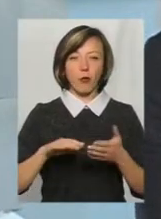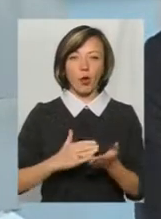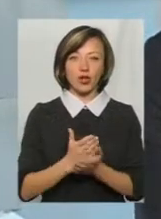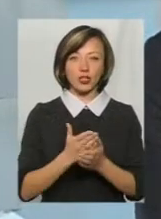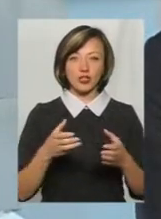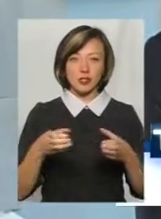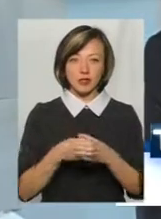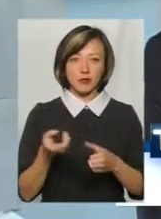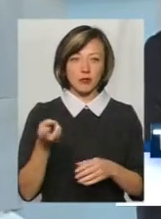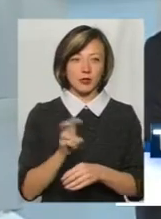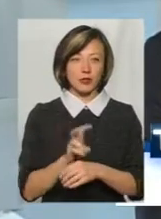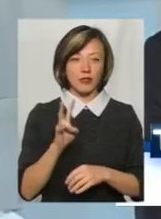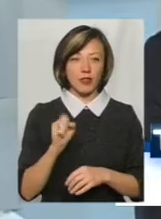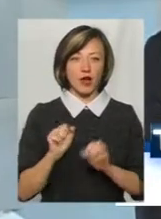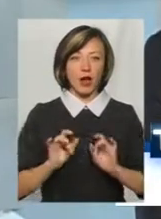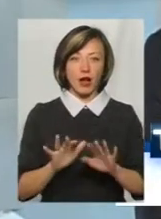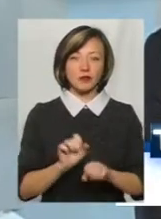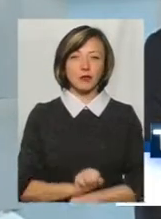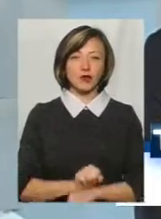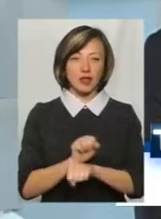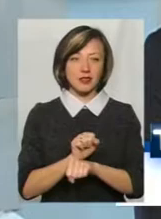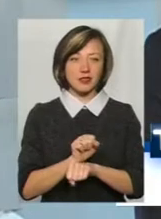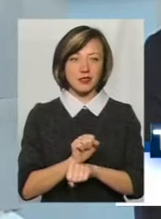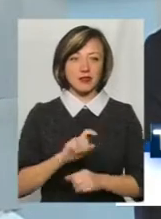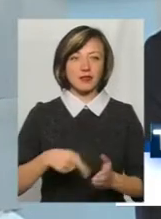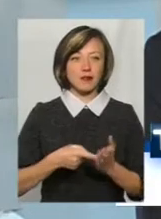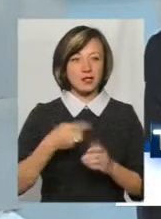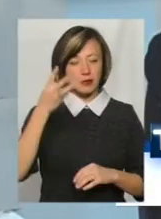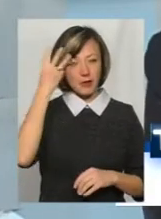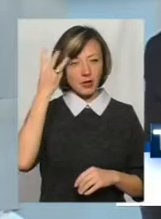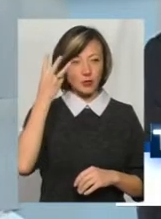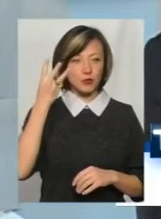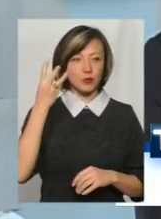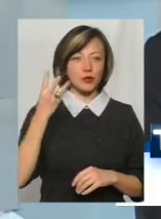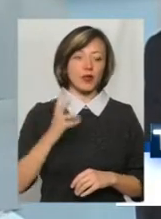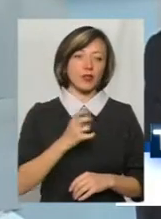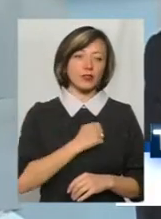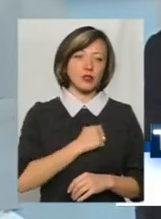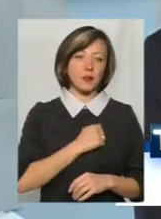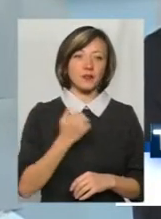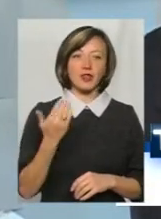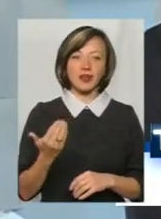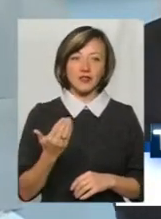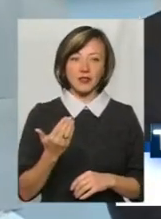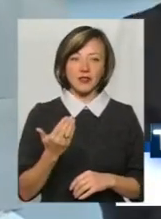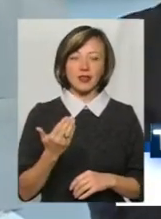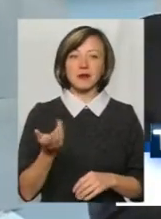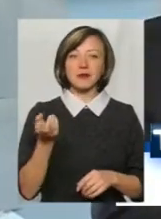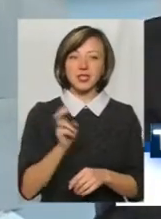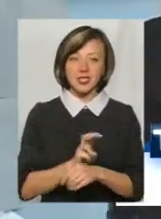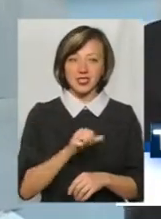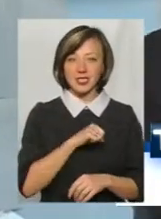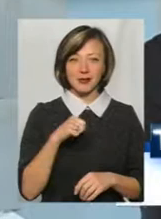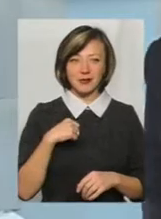який прийшов на акцію протесту в місті Хмельницькому. Ну, на жаль... Ну, ви прийшли подивитися і пішли,